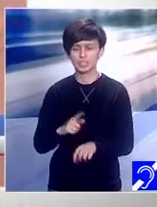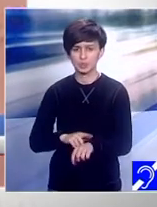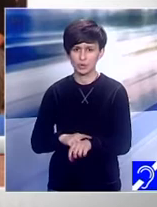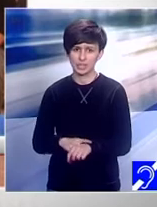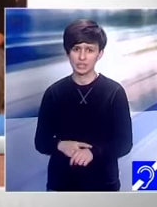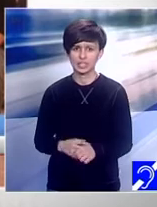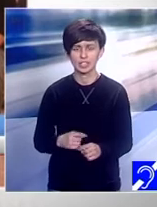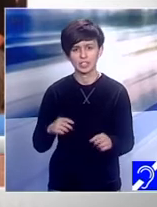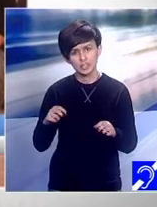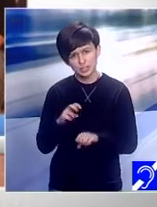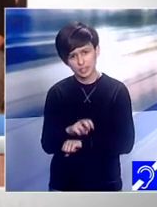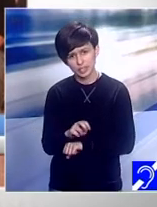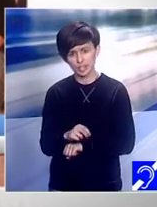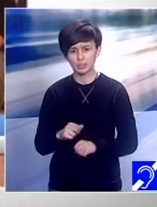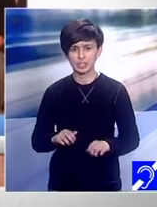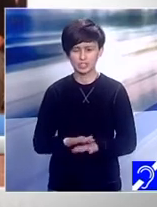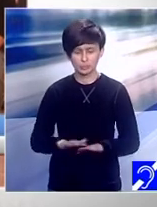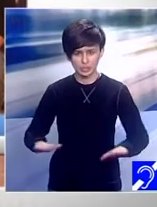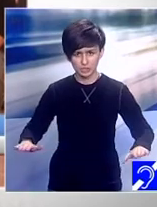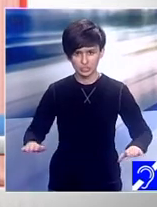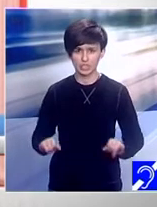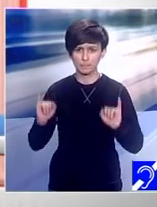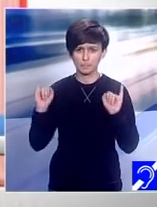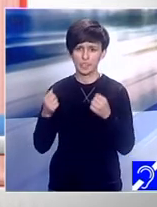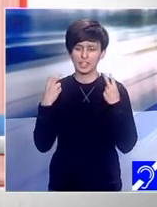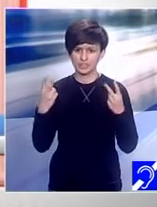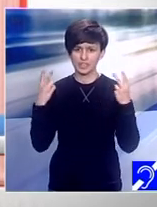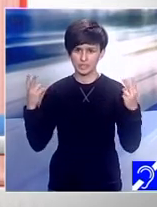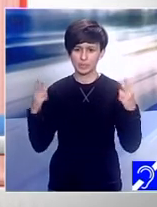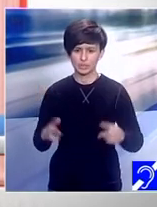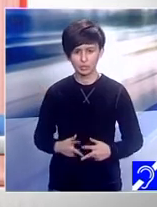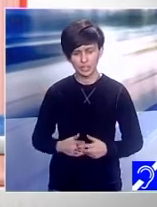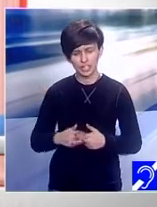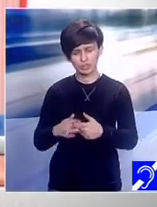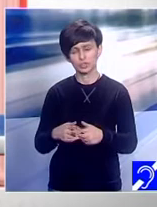cadrul festivalului. evenimentul i-a ajutat pe fiecare. M-a ajutat să-mi dau seama